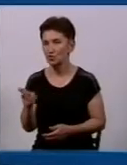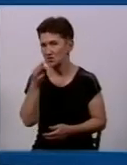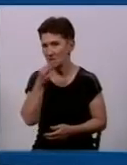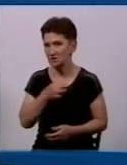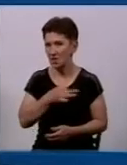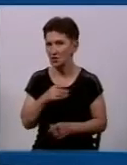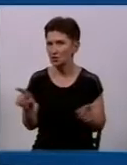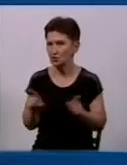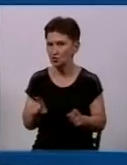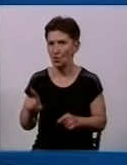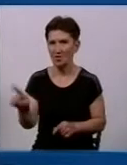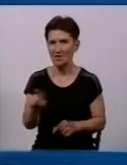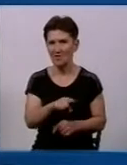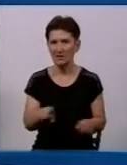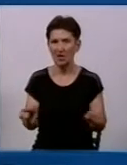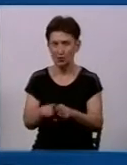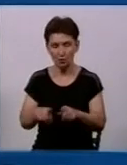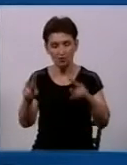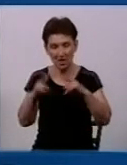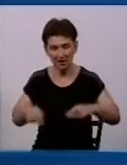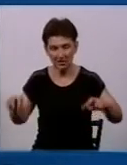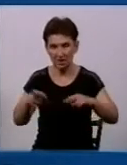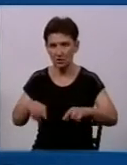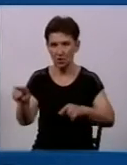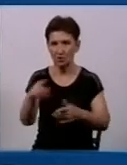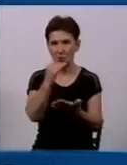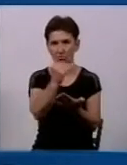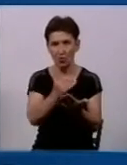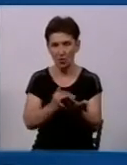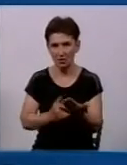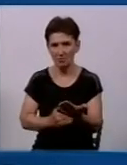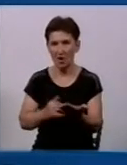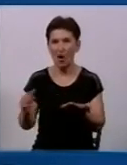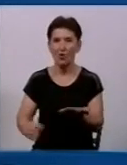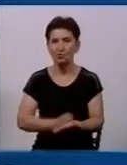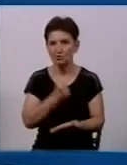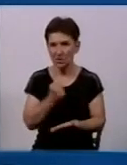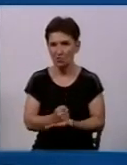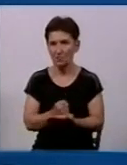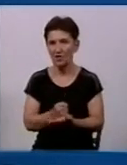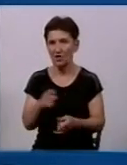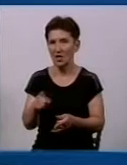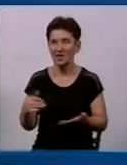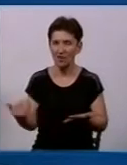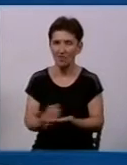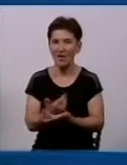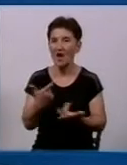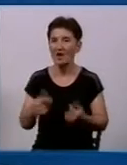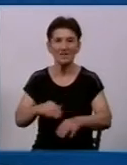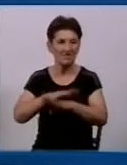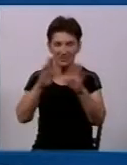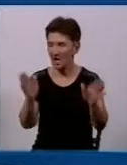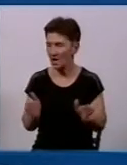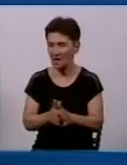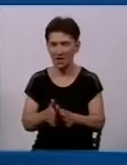вони теж розглядають цю програму, і вона буде затверджена, про встановлення нових гідрантів саме в тих районах, де взагалі їх не було